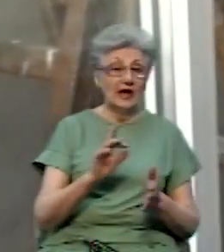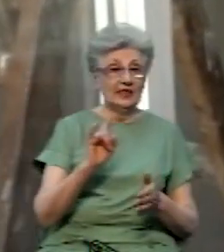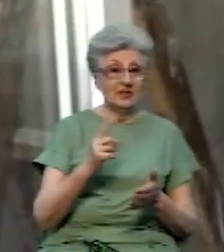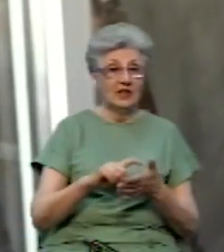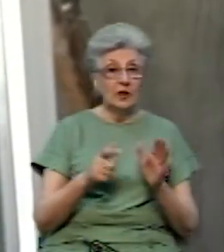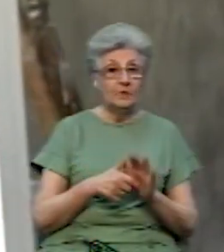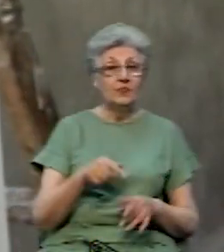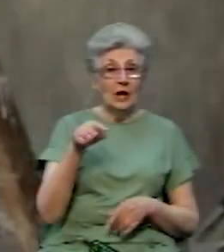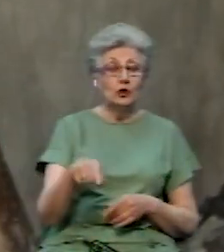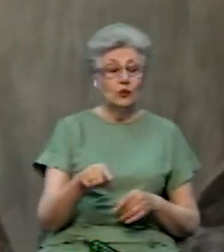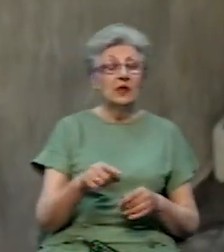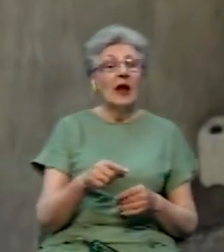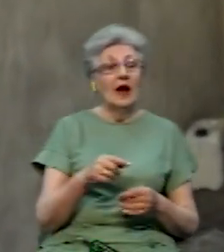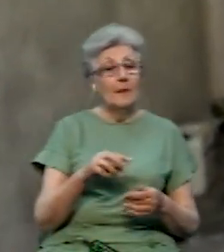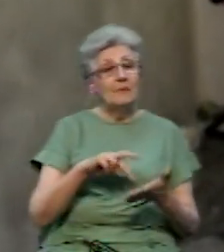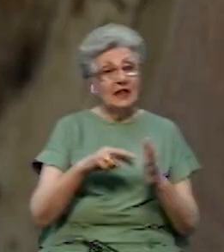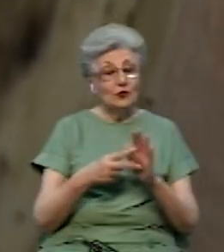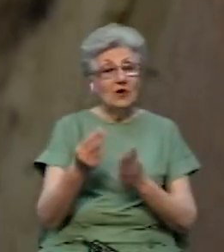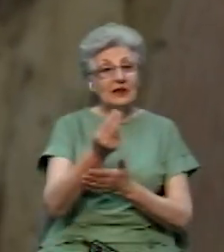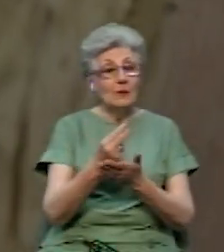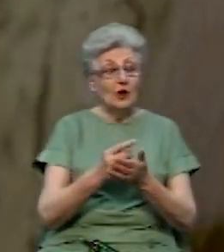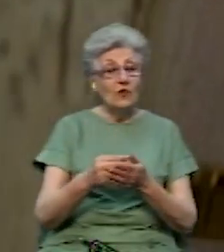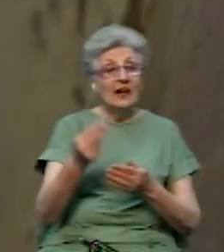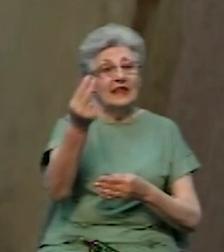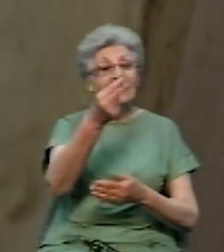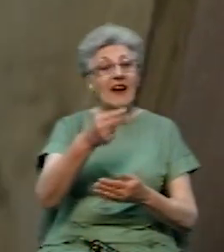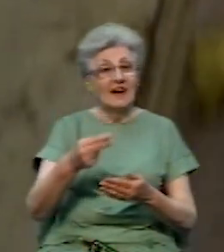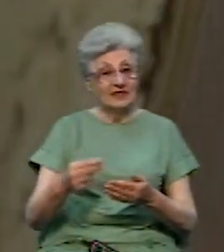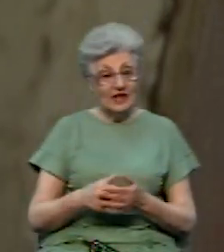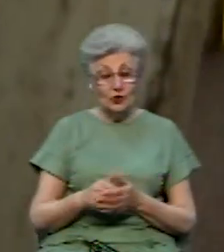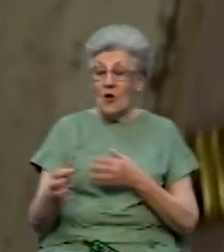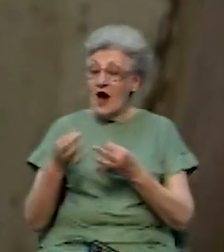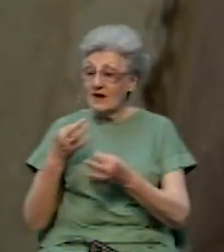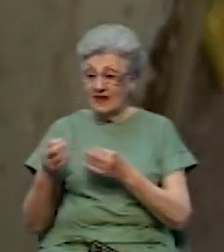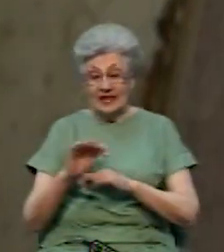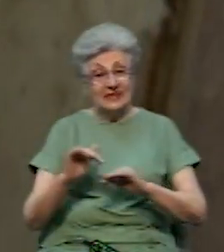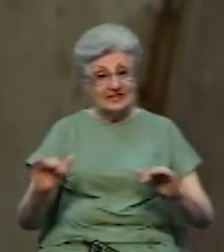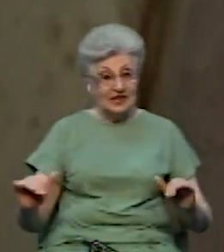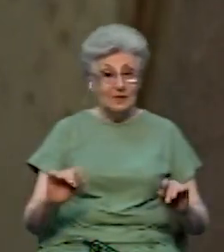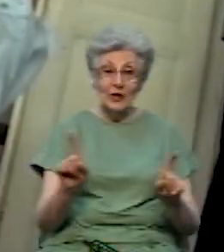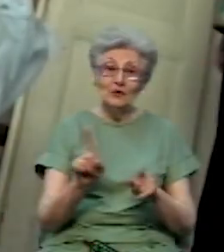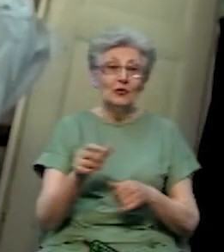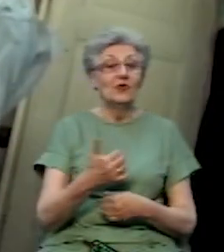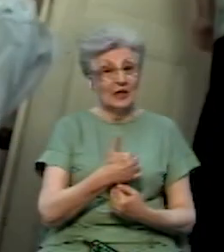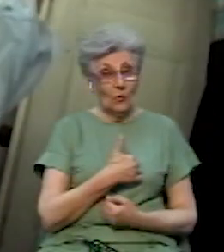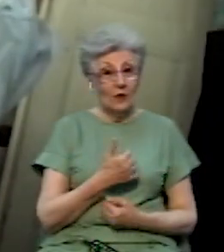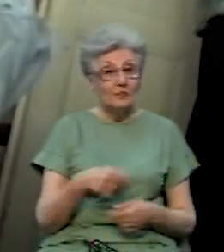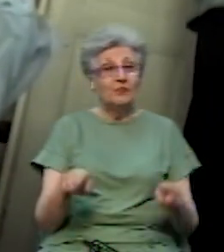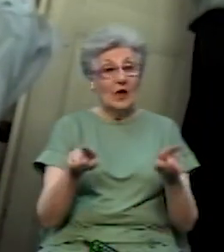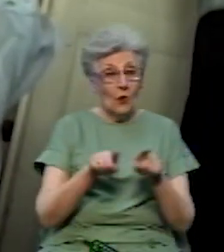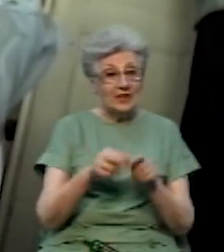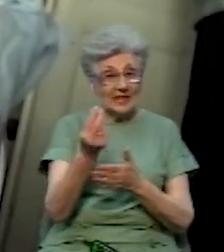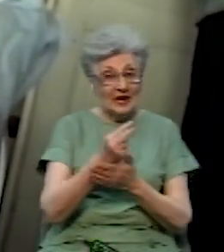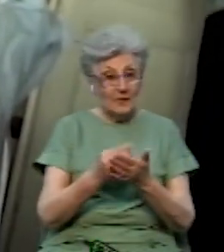кімнаті планують намалювати картину. Щодо ескізу радилися з дітьми, каже координатор кабуру в Чернівцях. Ось такий малюнок ми